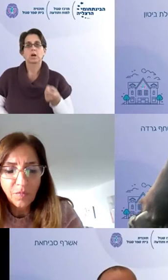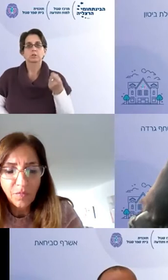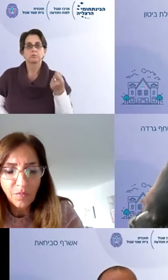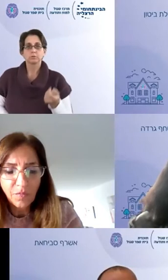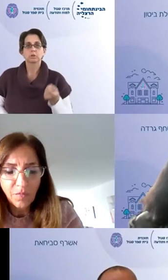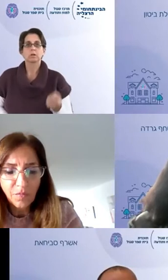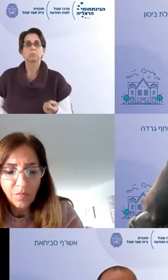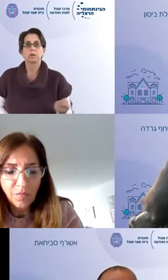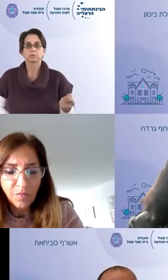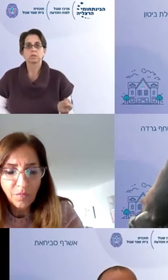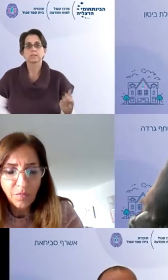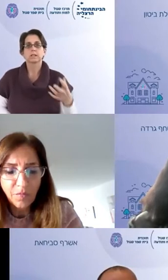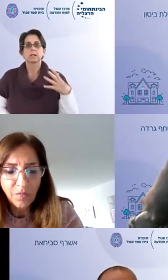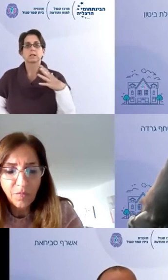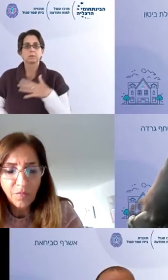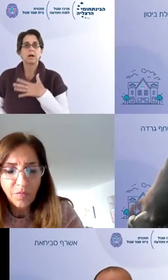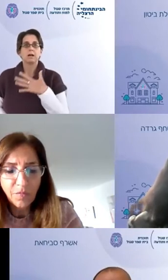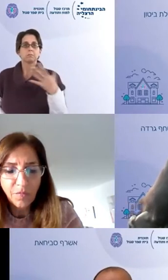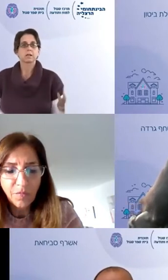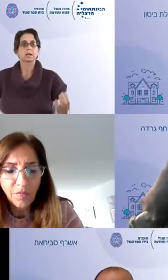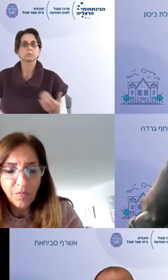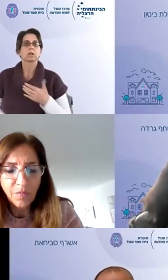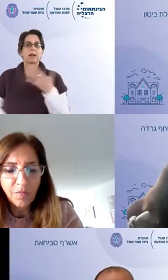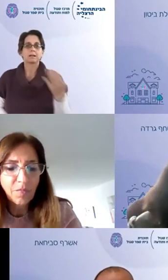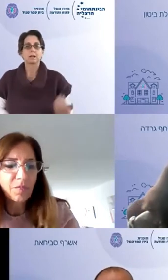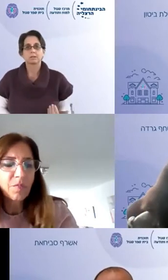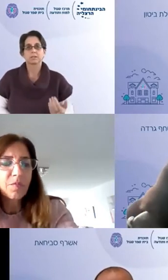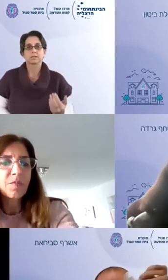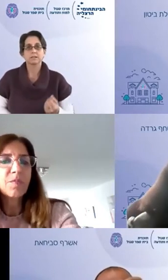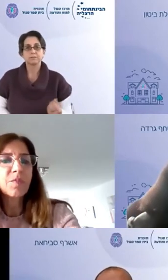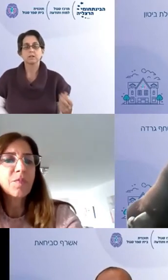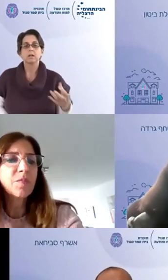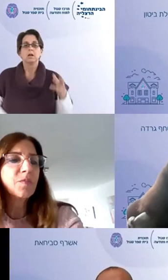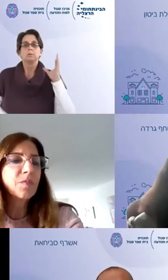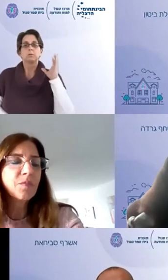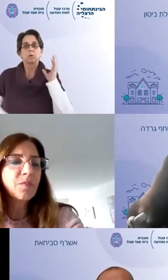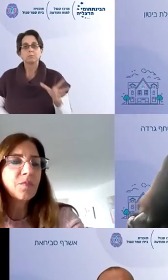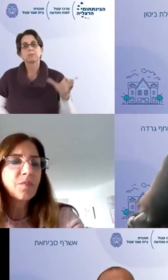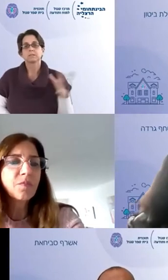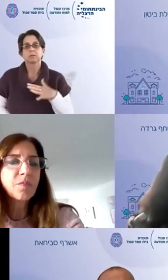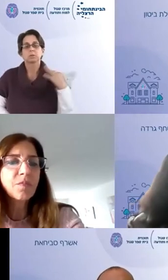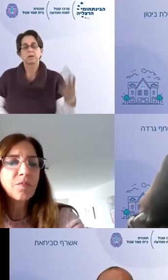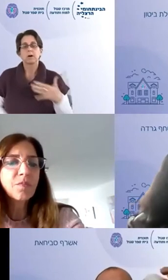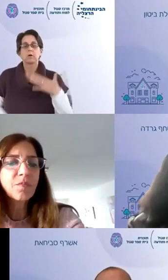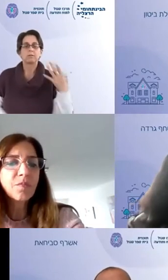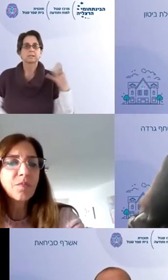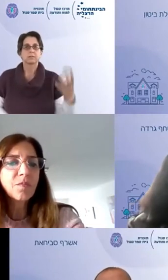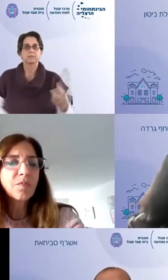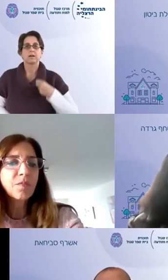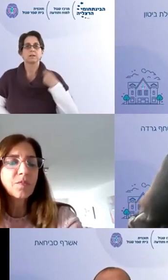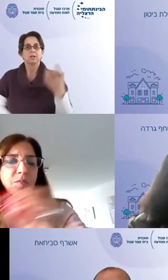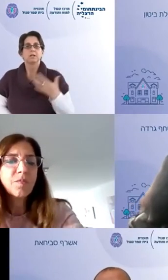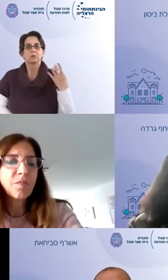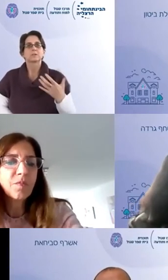עמוקה של החשיבות של החיבור האנושי הזה לתמיכה בצרכים של כלל קהילת בית הספר במיוחד למצבים שבהם העולם